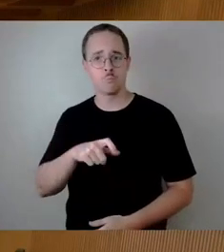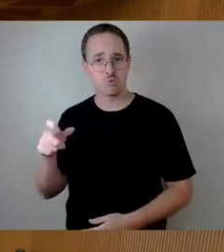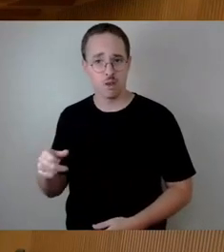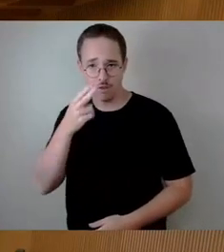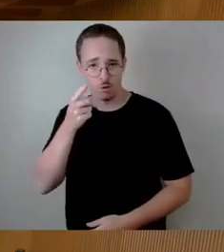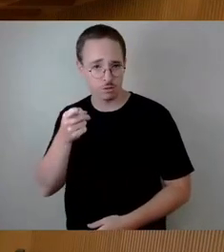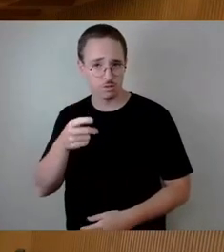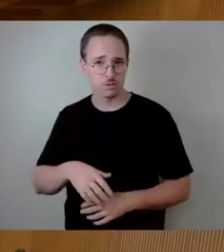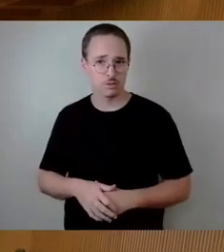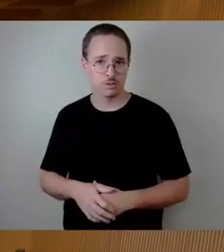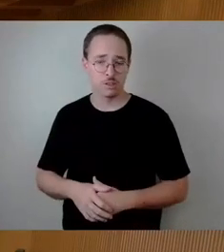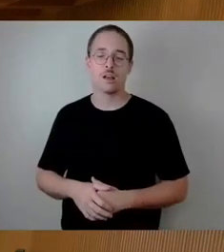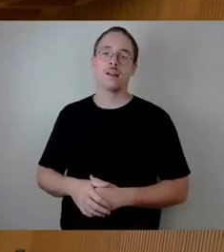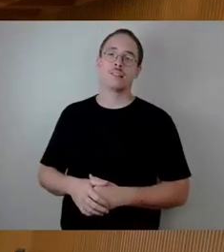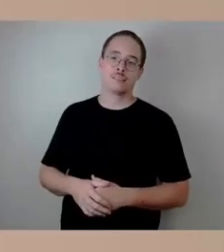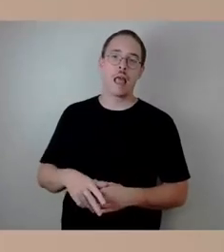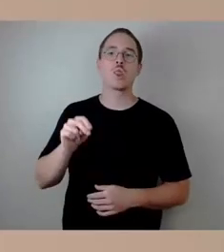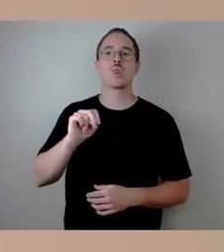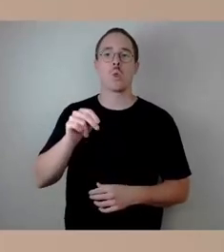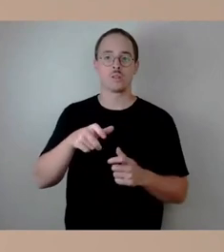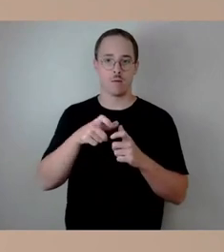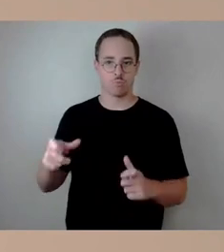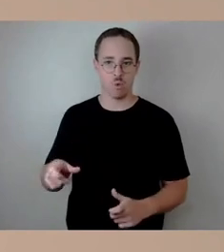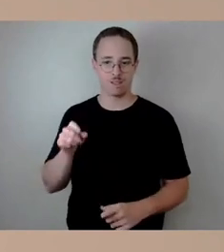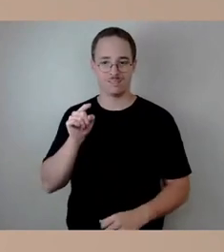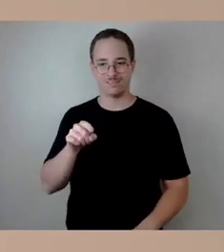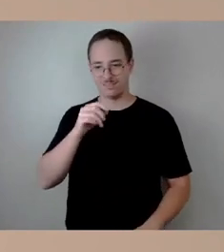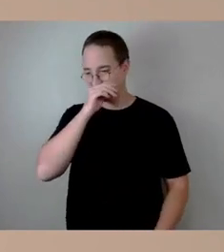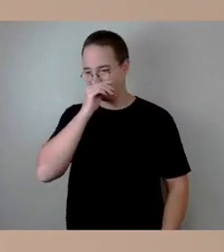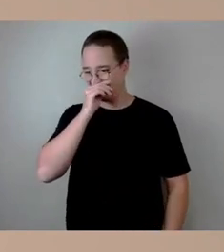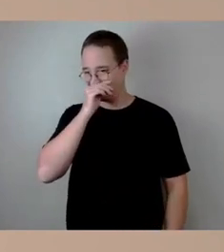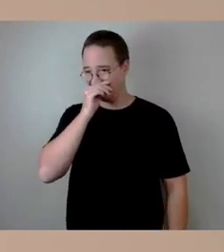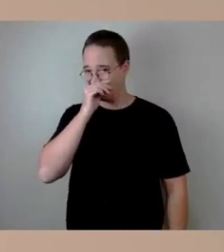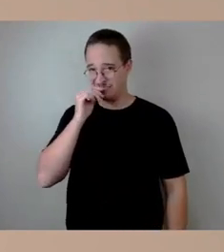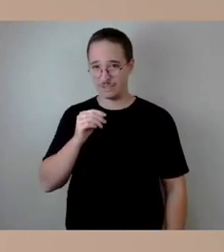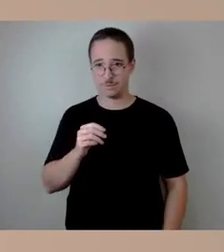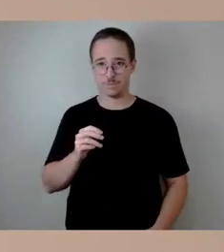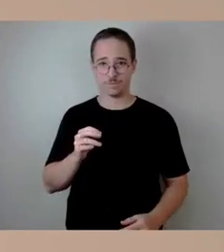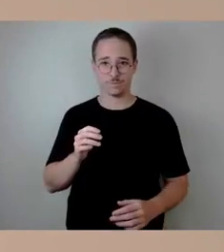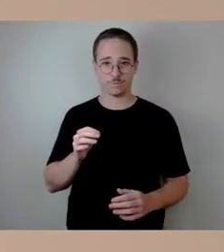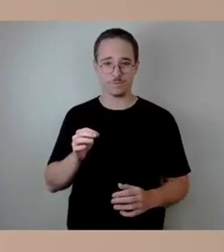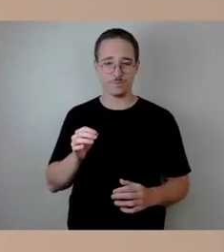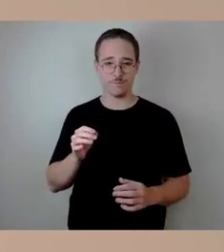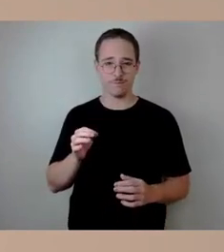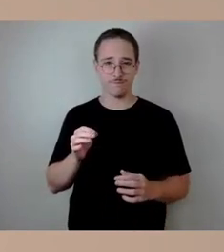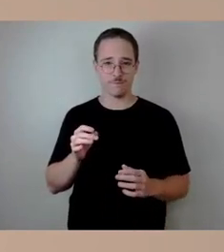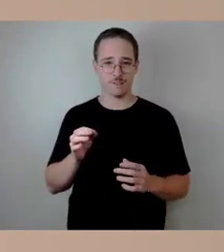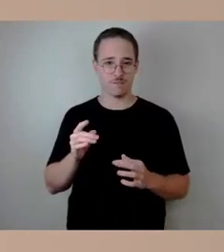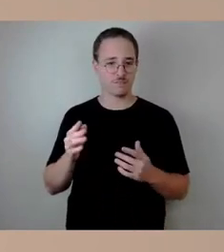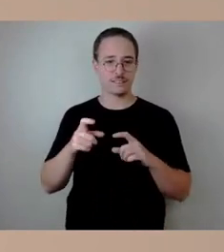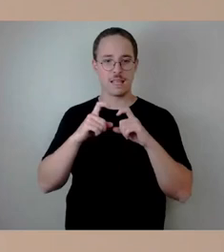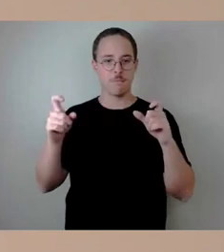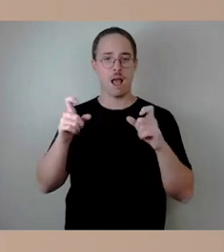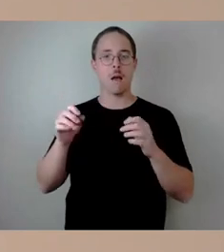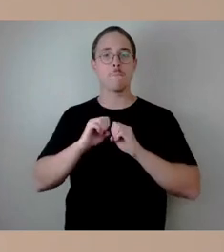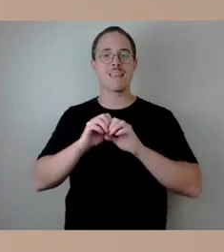Bei der Nossner Brücke ist es so, dass wir ja da anfangen mit dem Thema Mediendüker. Ich muss ja sozusagen,